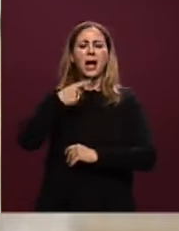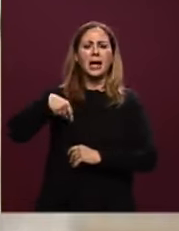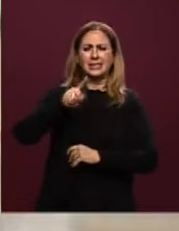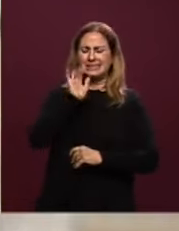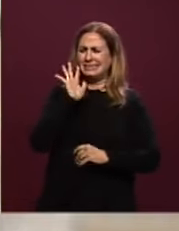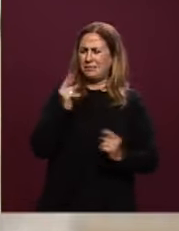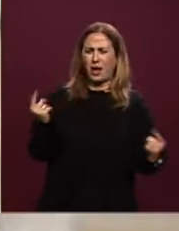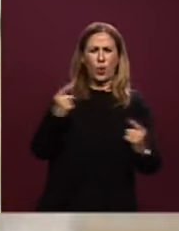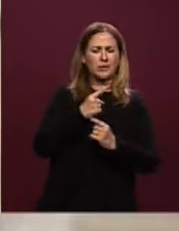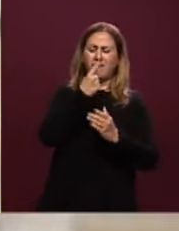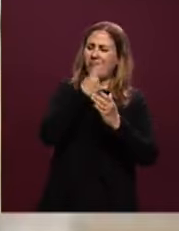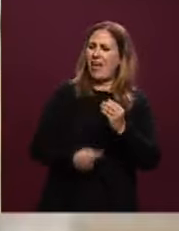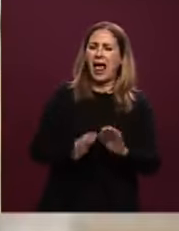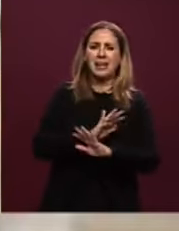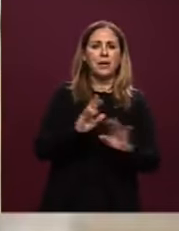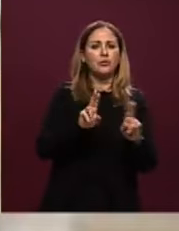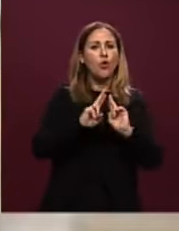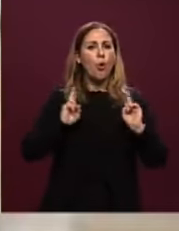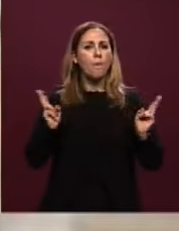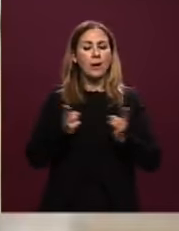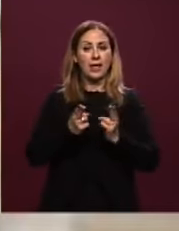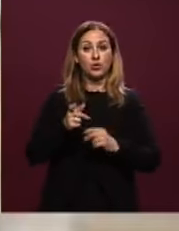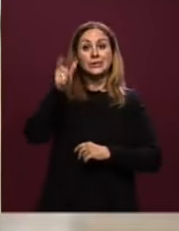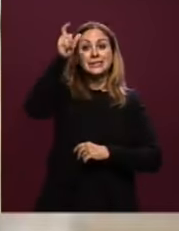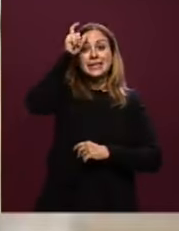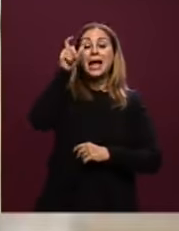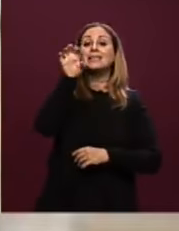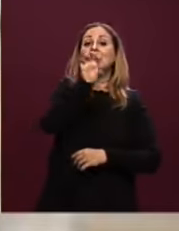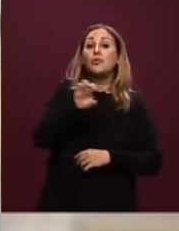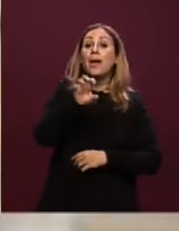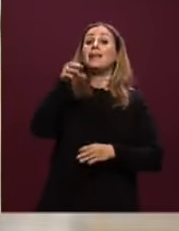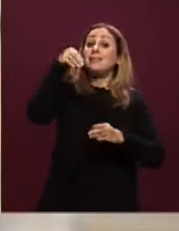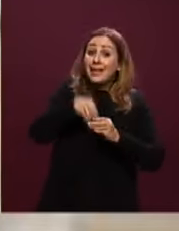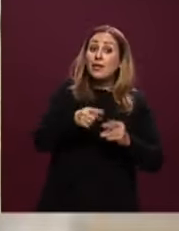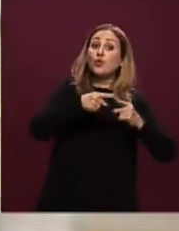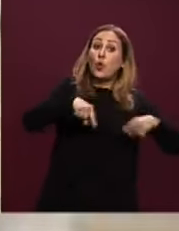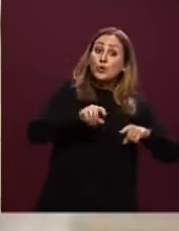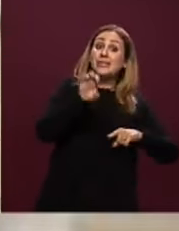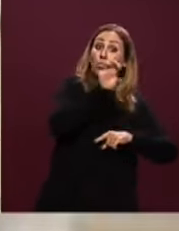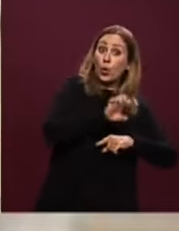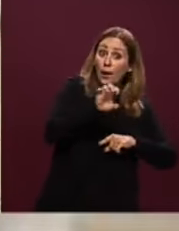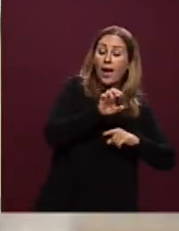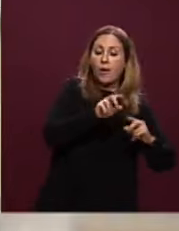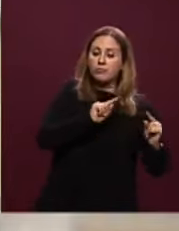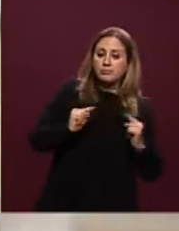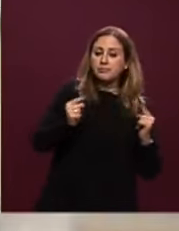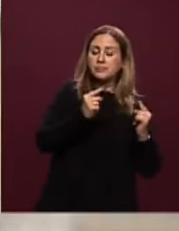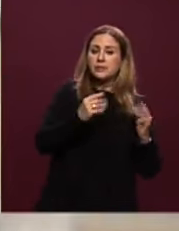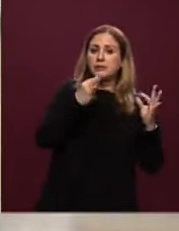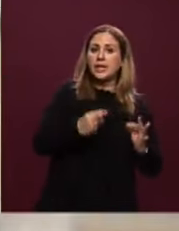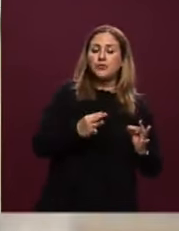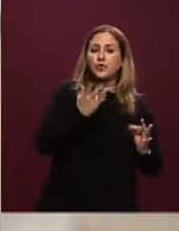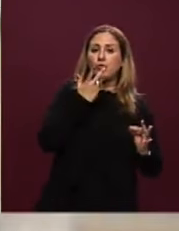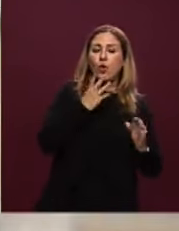gli Stati europei nel Consiglio europeo hanno deciso di andare in direzione opposta a quello che, in due legislature,